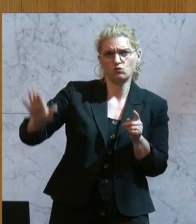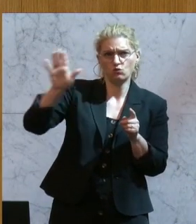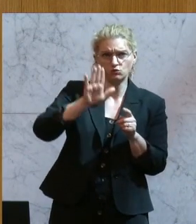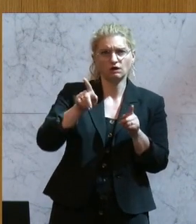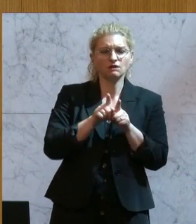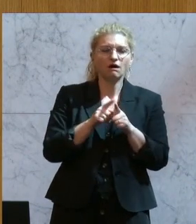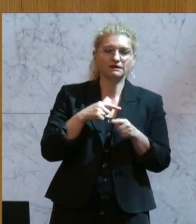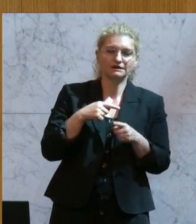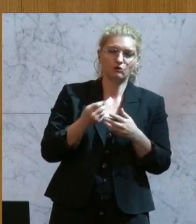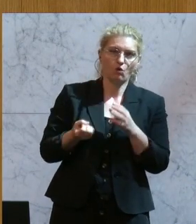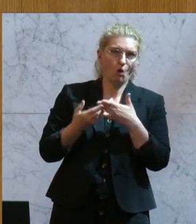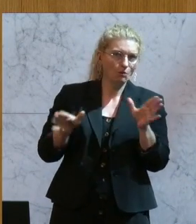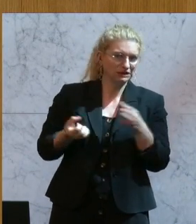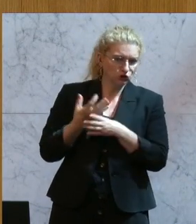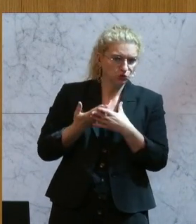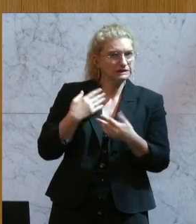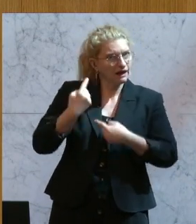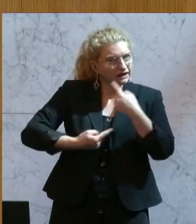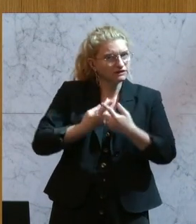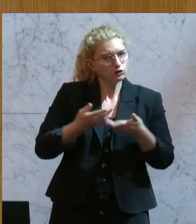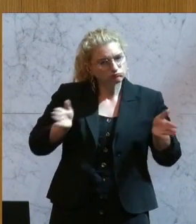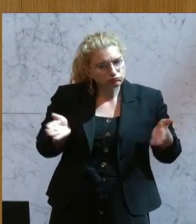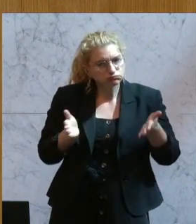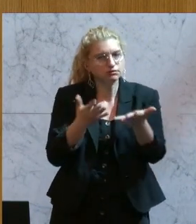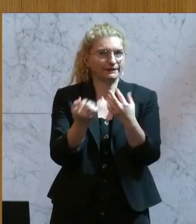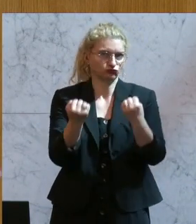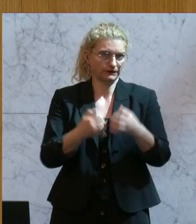Entwicklung von Open-Source voranzutreiben und zu stärken.